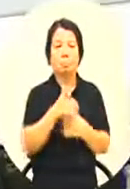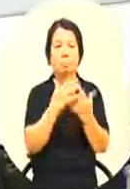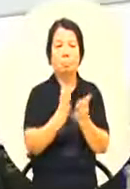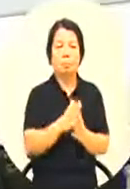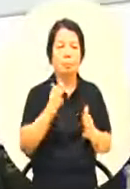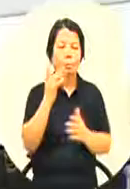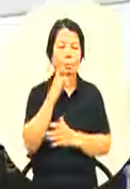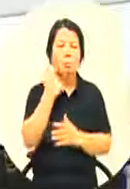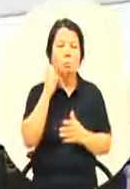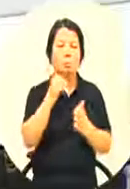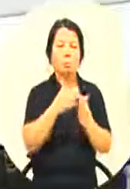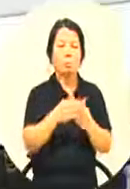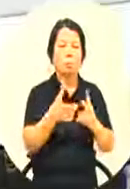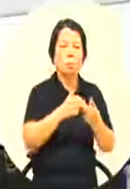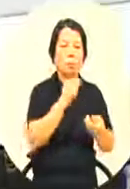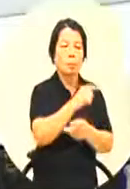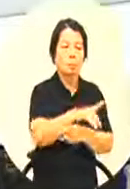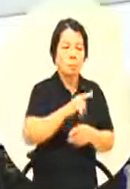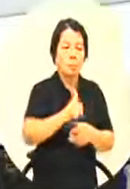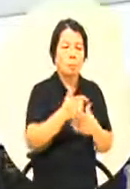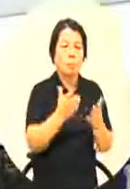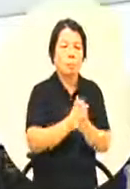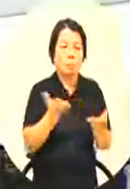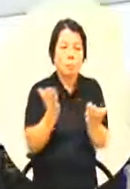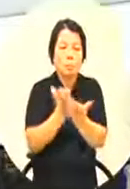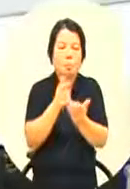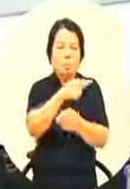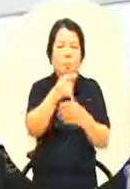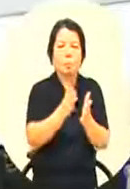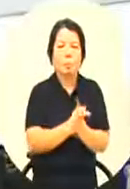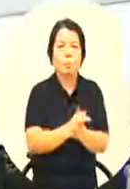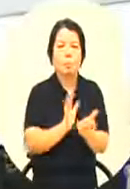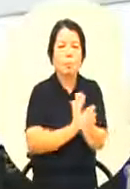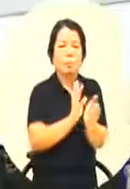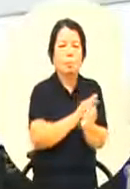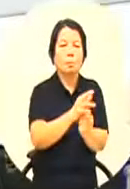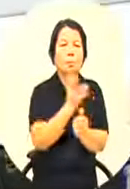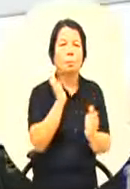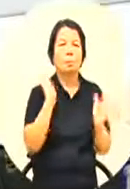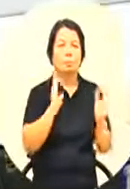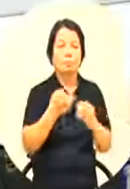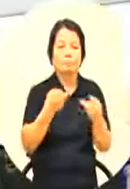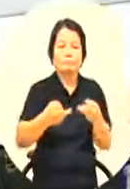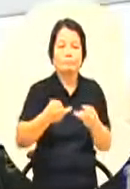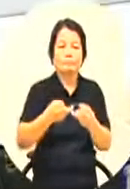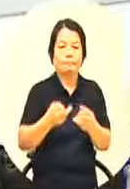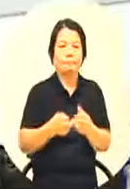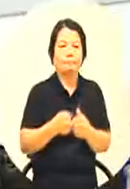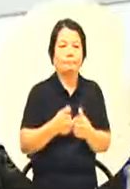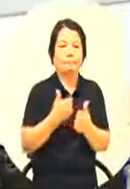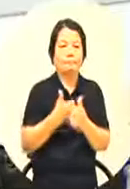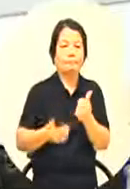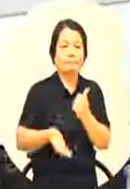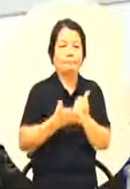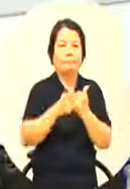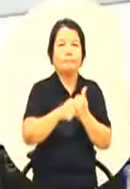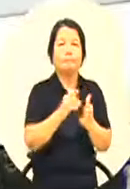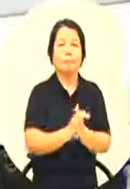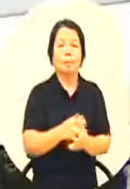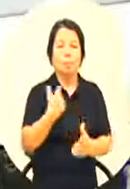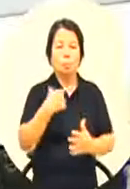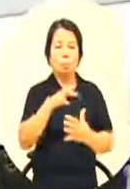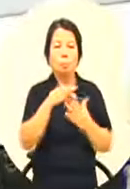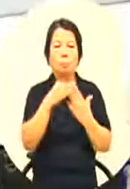练达成一致共同为小朋友来拼一个成绩这我觉得在现在我觉得在我的选区里我是看不到